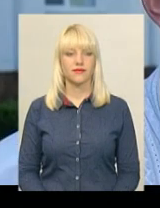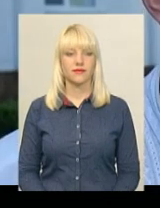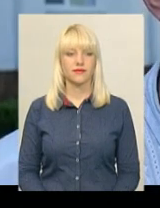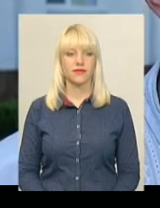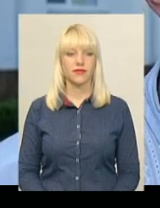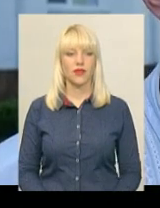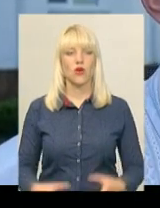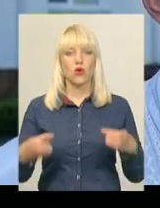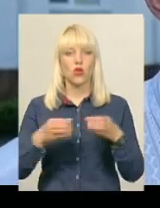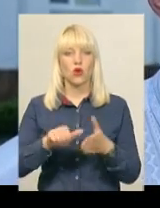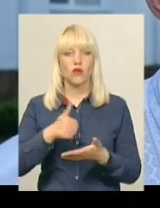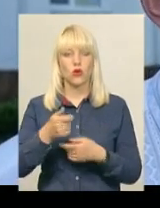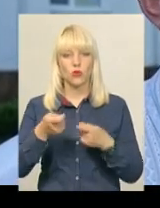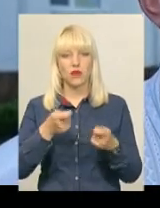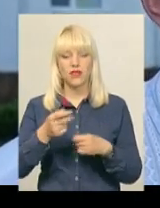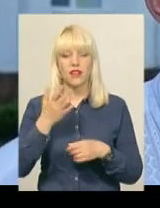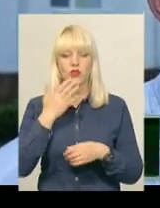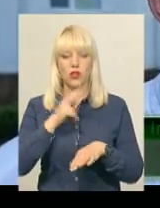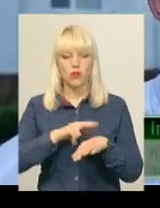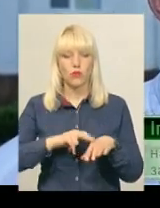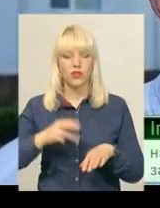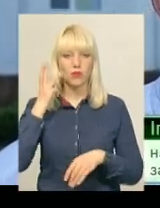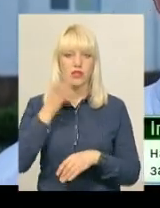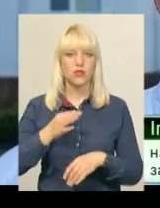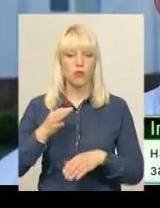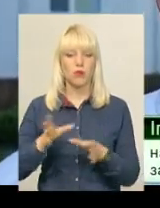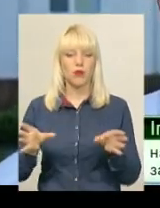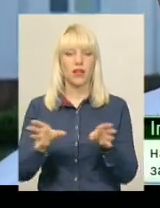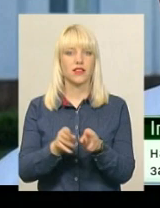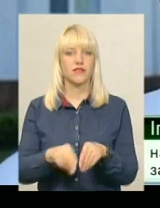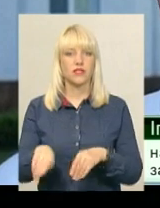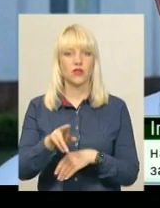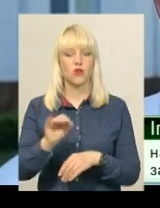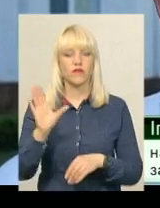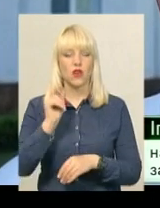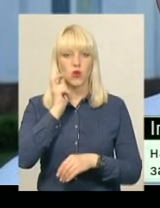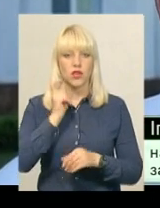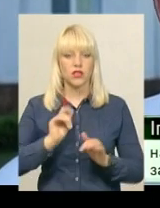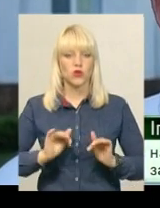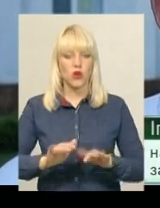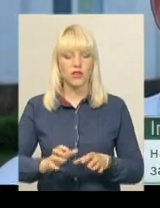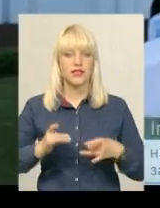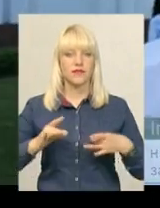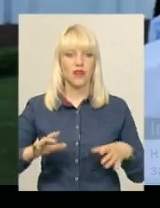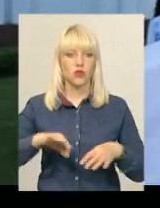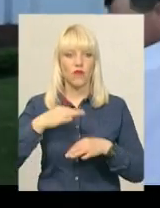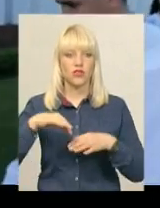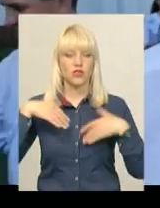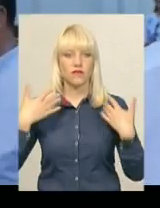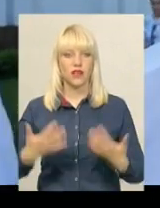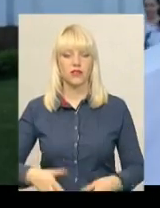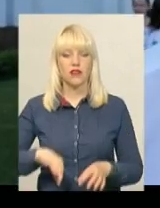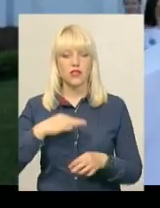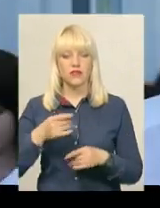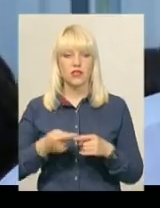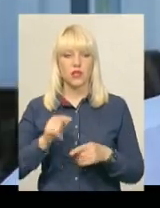Колектив головного управління Національної поліції Хмельницької області приєднався до всеукраїнської акції свята вишиванок. Вишиванка, як душа